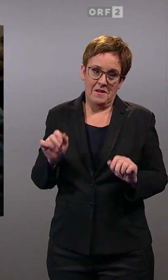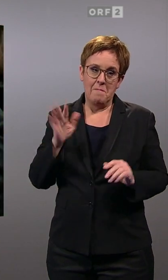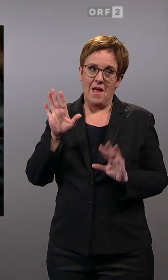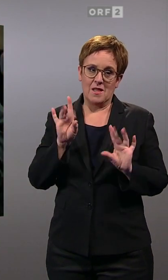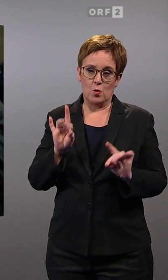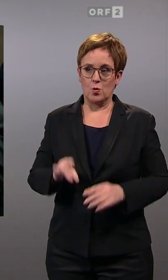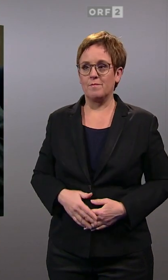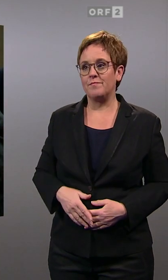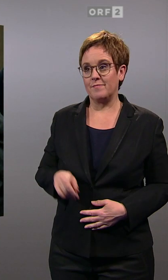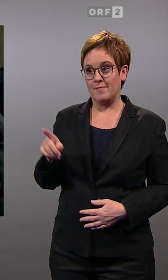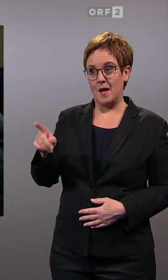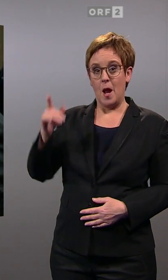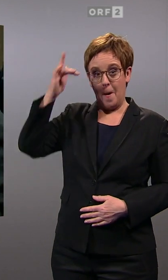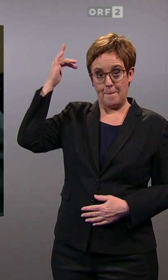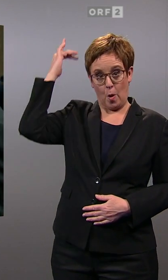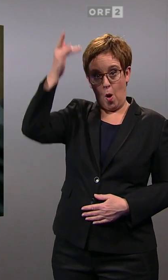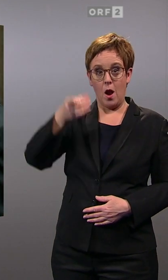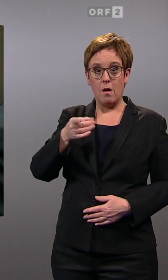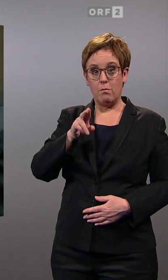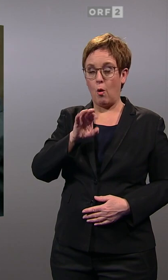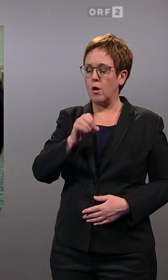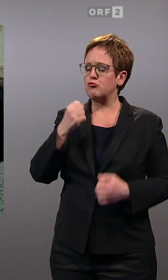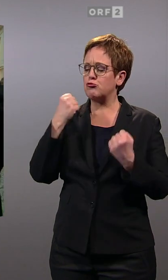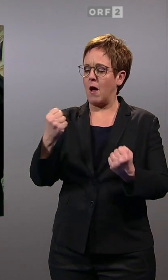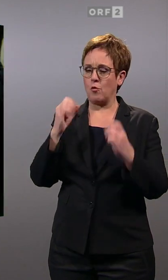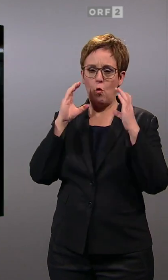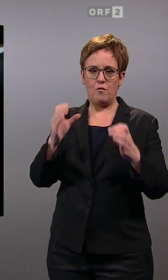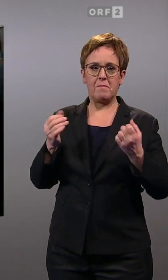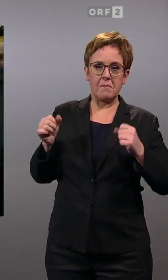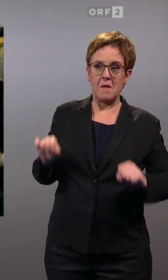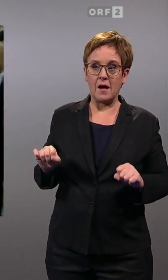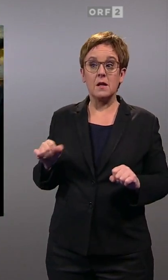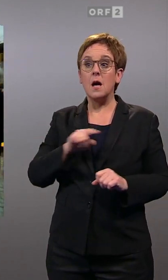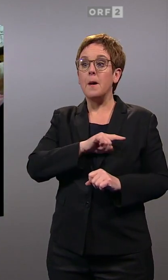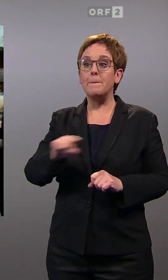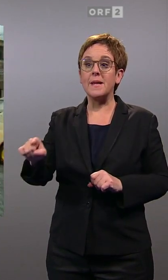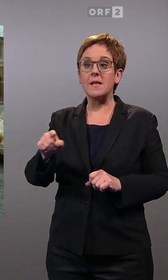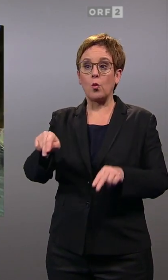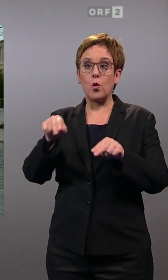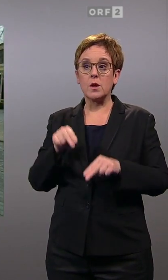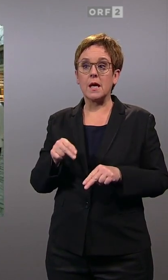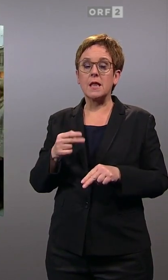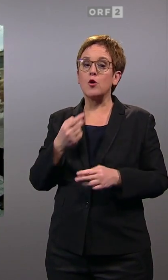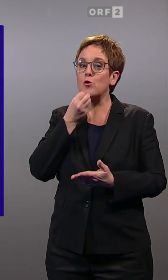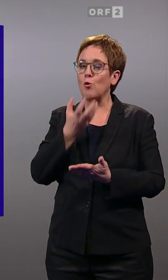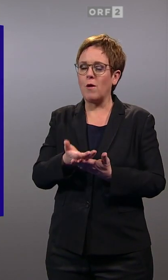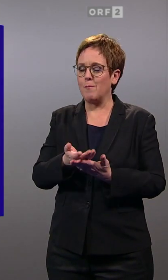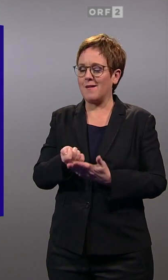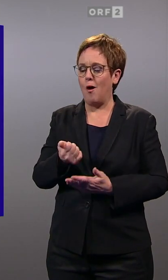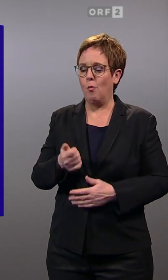Erwin Bröll war die ÖVP-Macht in Person, auch wenn er das bis zu seinem Rücktritt selten zugibt.